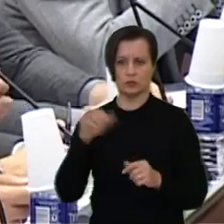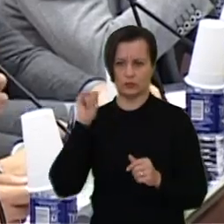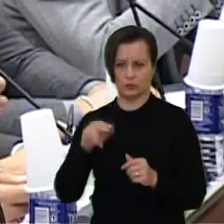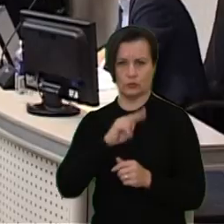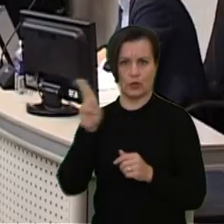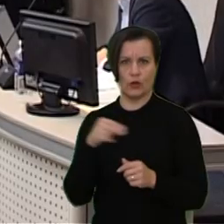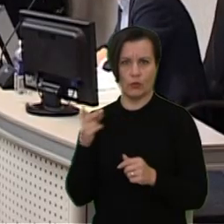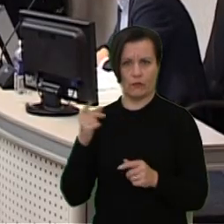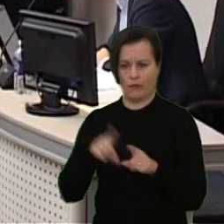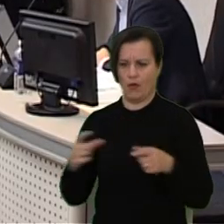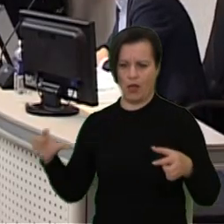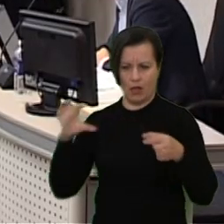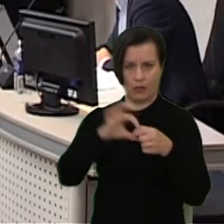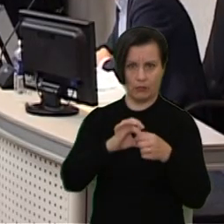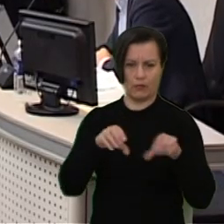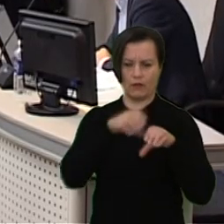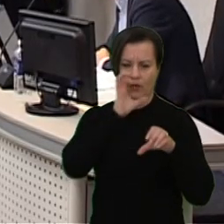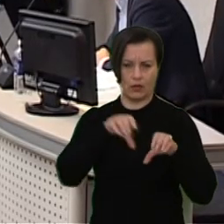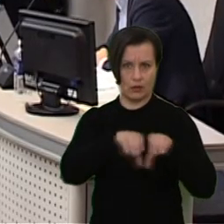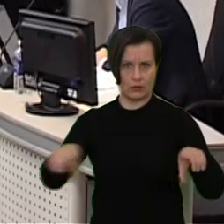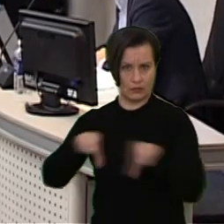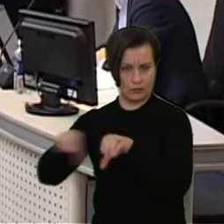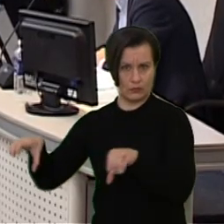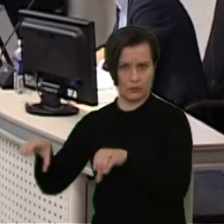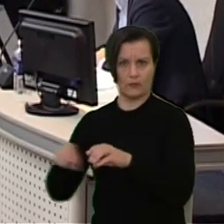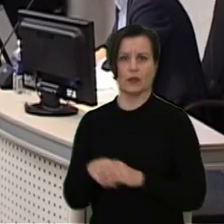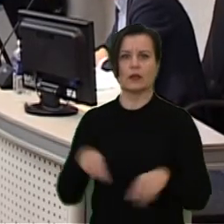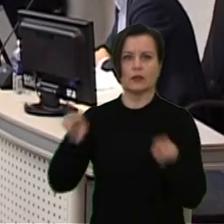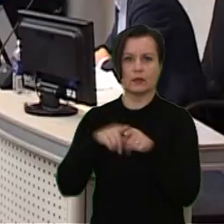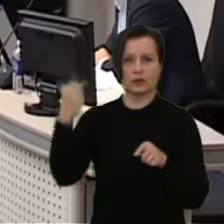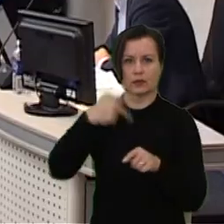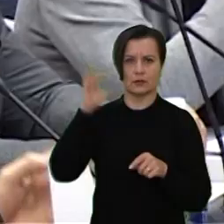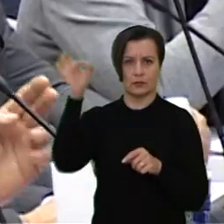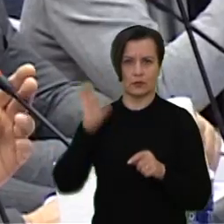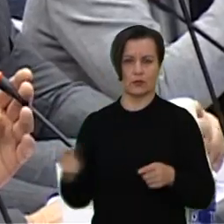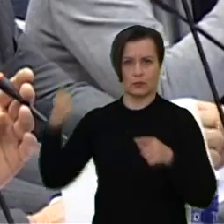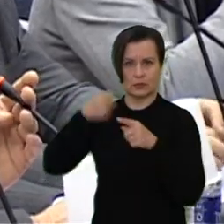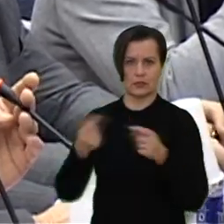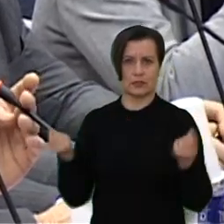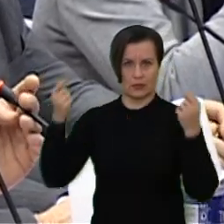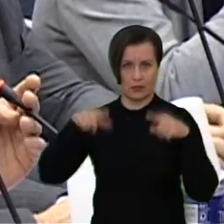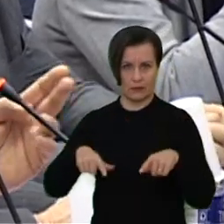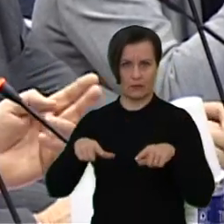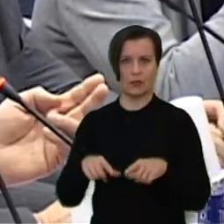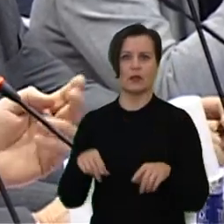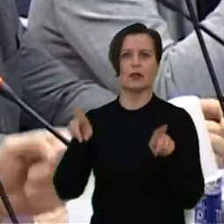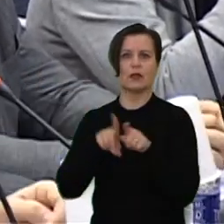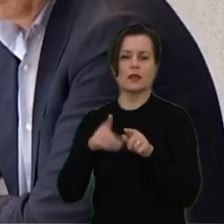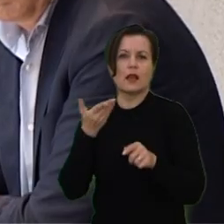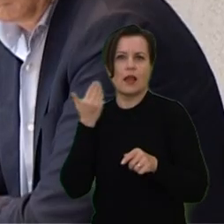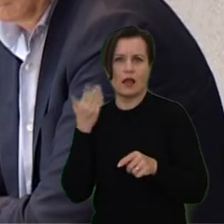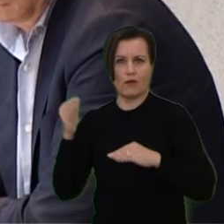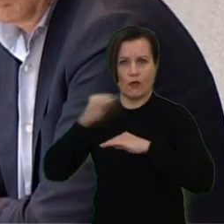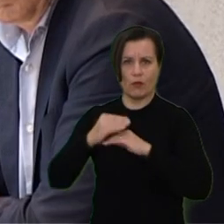vandentikio tinklų. Dar 30 procentų lėšų pridėjus savi valdybėjai prie vandentikio ir nuotekų sistemos lengvatinėmis sąlygomis